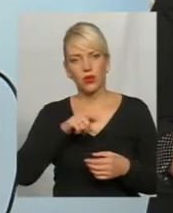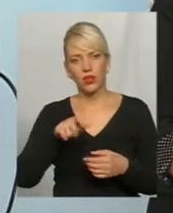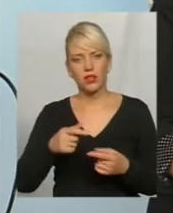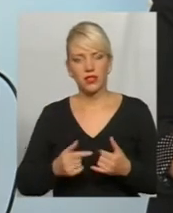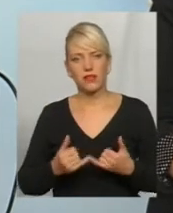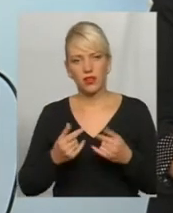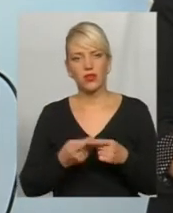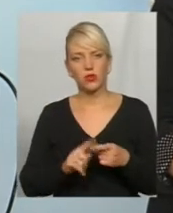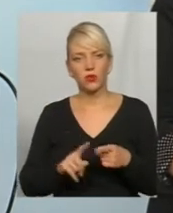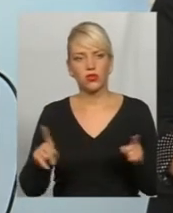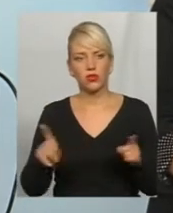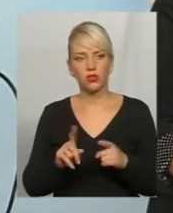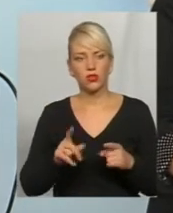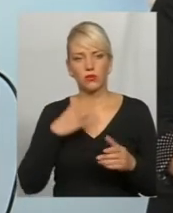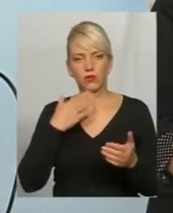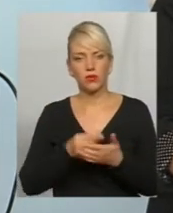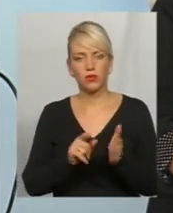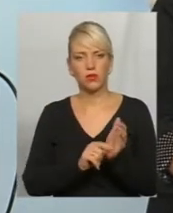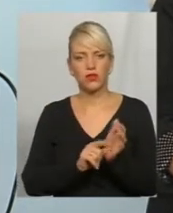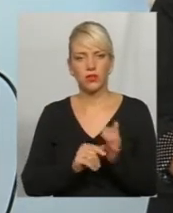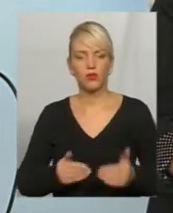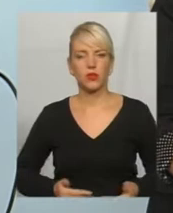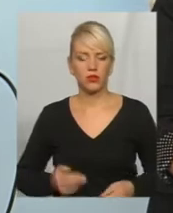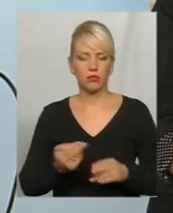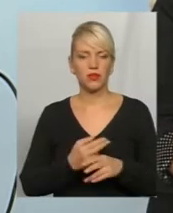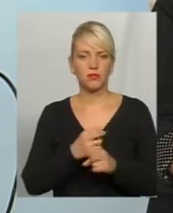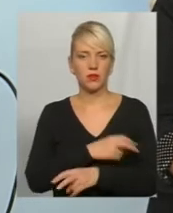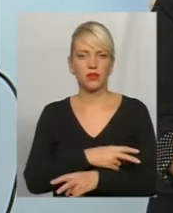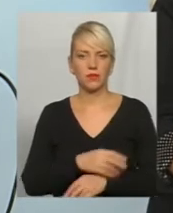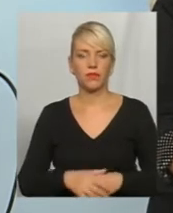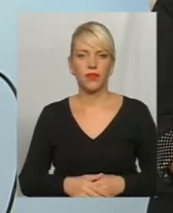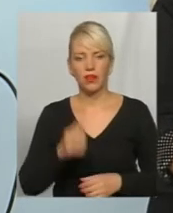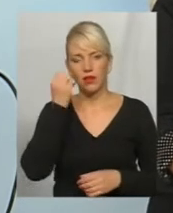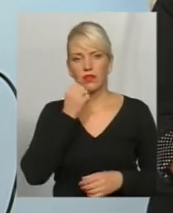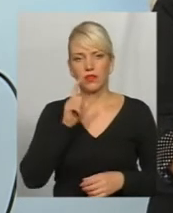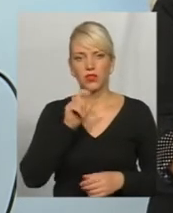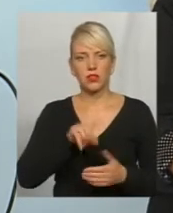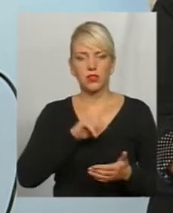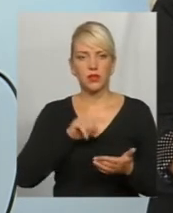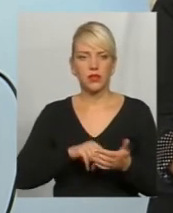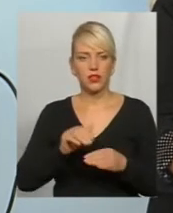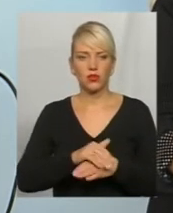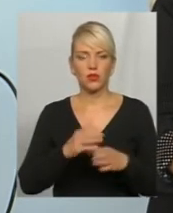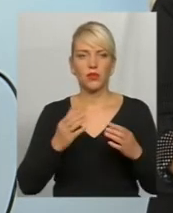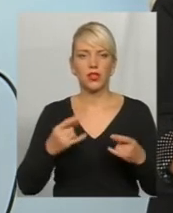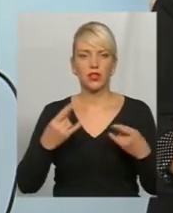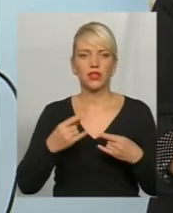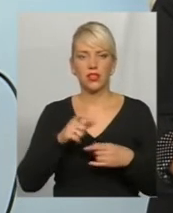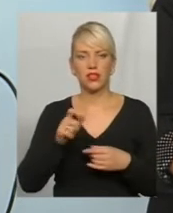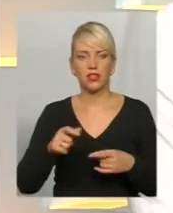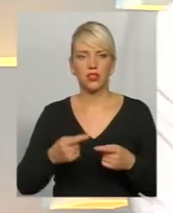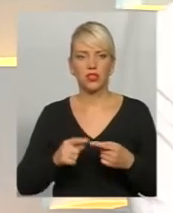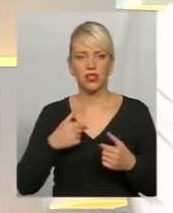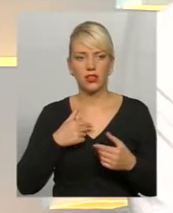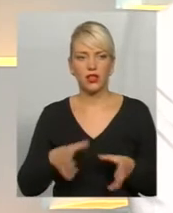свою пенсію прожити безбідно? Дякую за запитання. Добрий день, шановні телеглядачі. Я